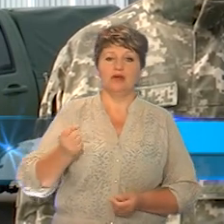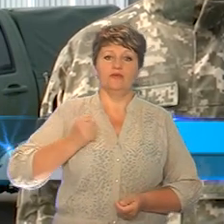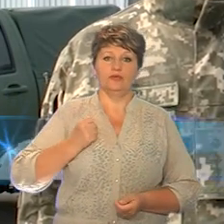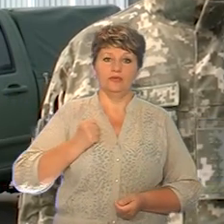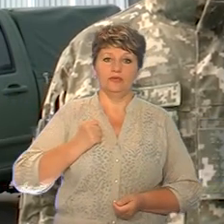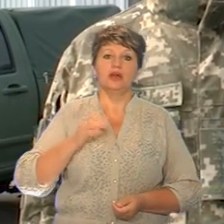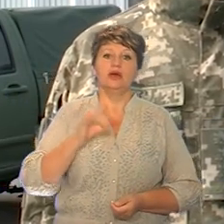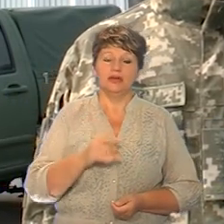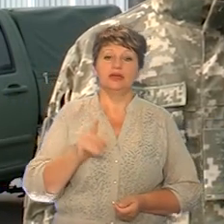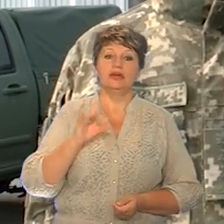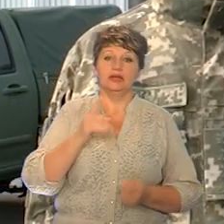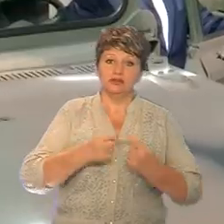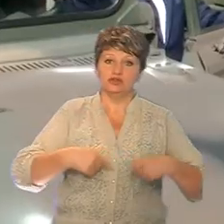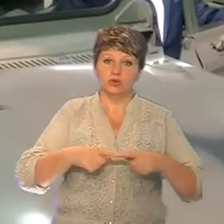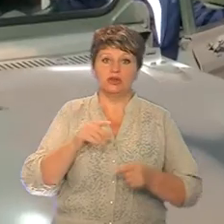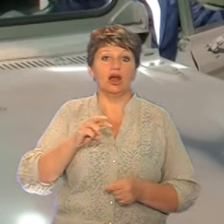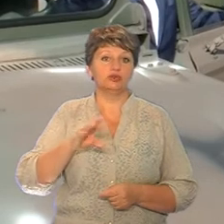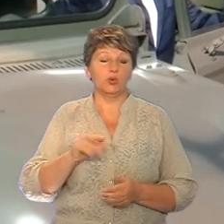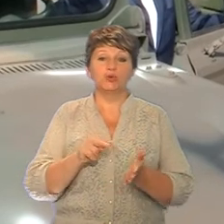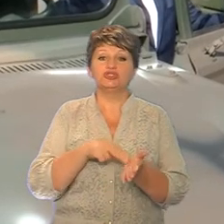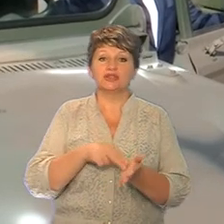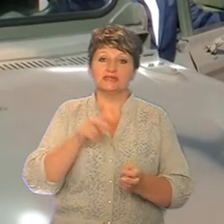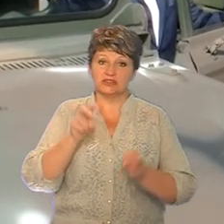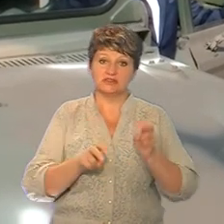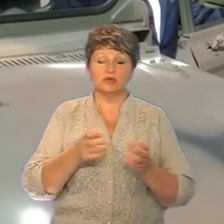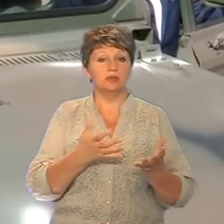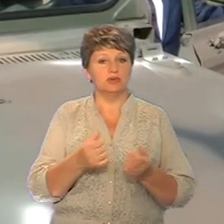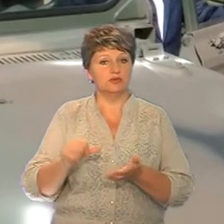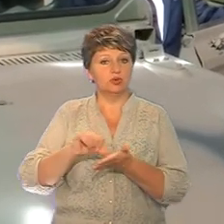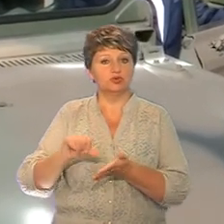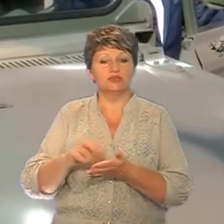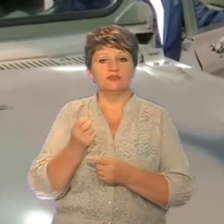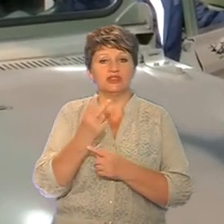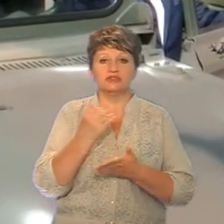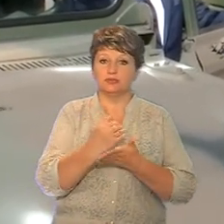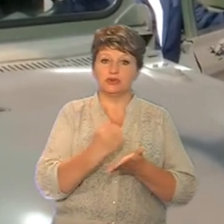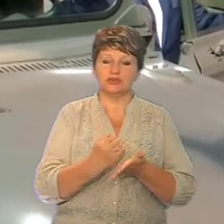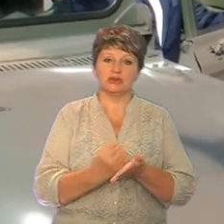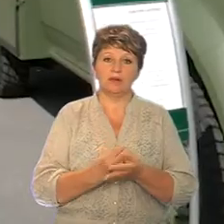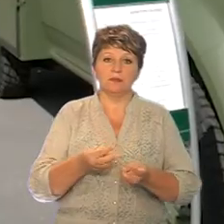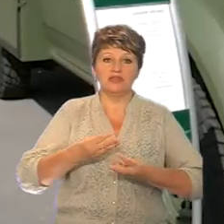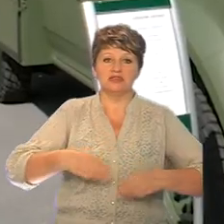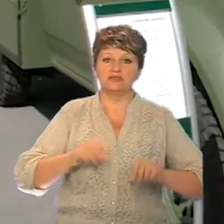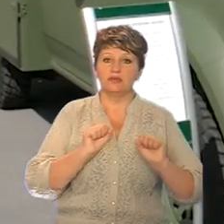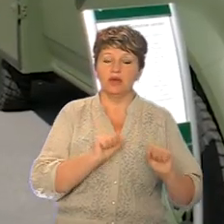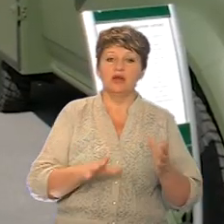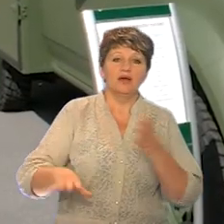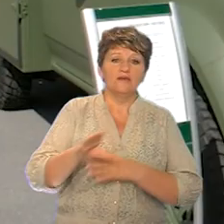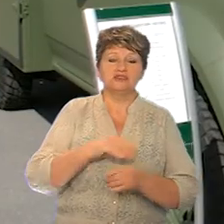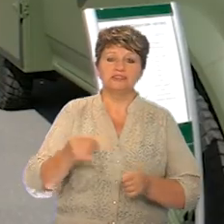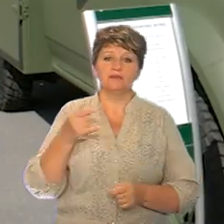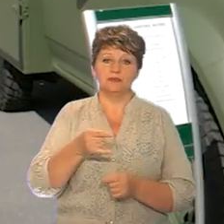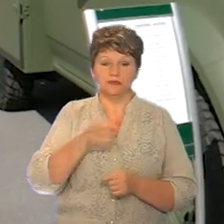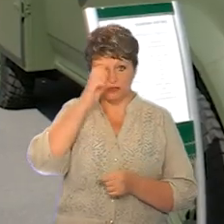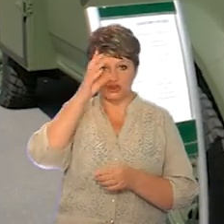України, в тому числі і в зоні АТО. Черкаський автозавод бере участь у 12 програмах Міністерства оборони. Всі автівки виробляє